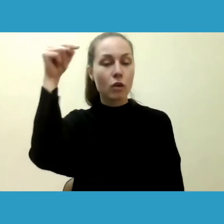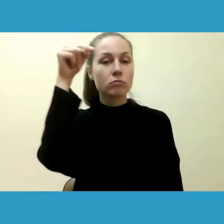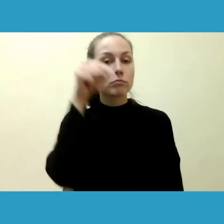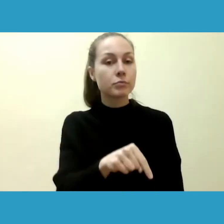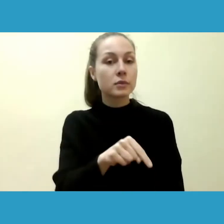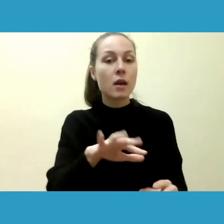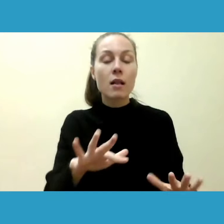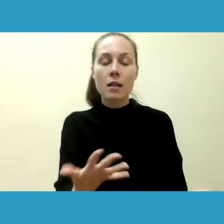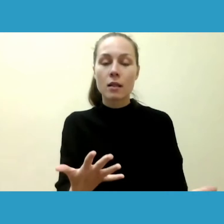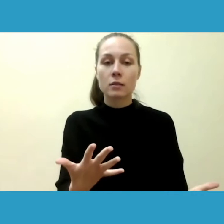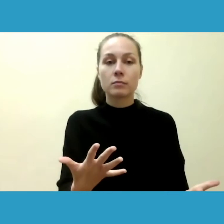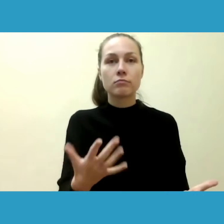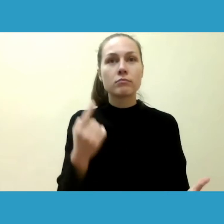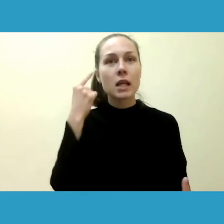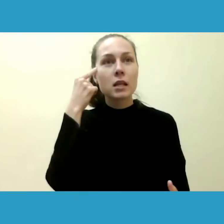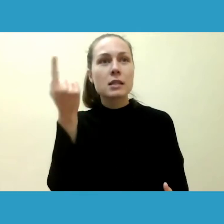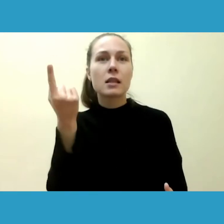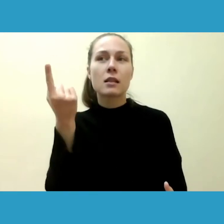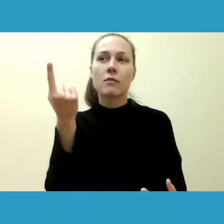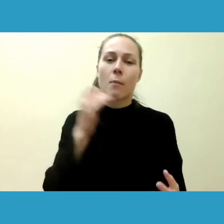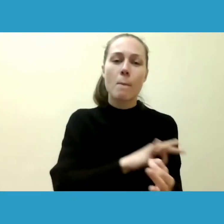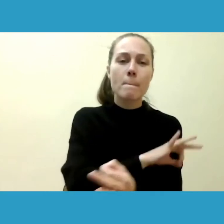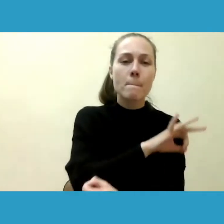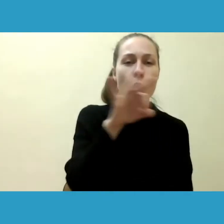Lietuvos visuomenė